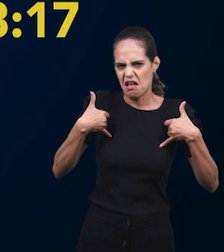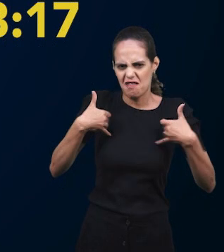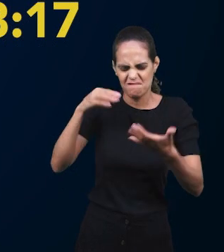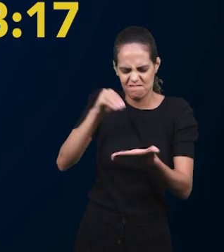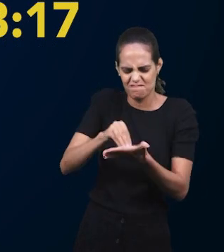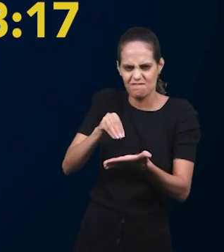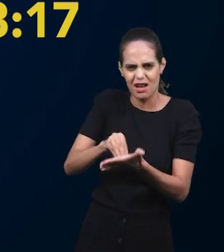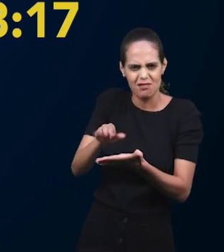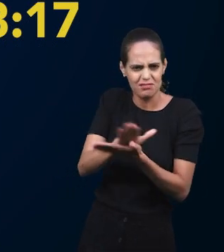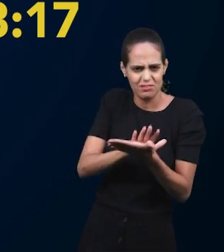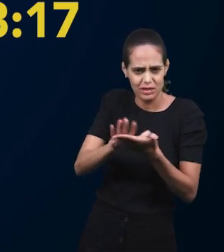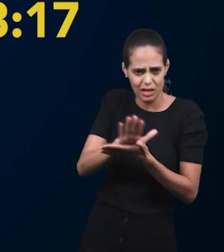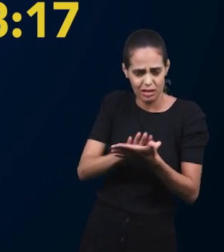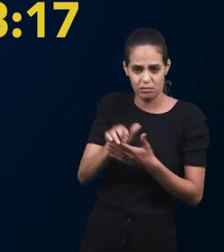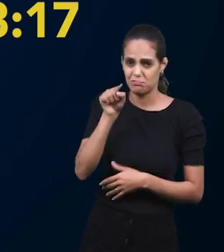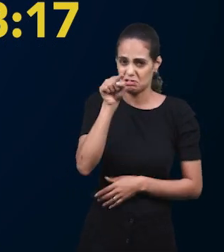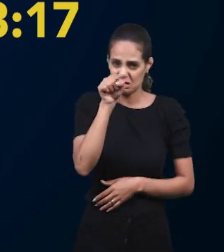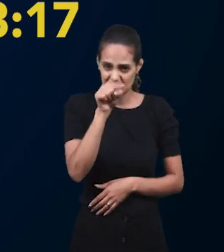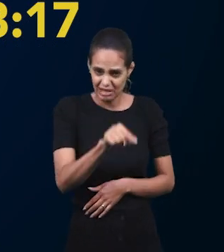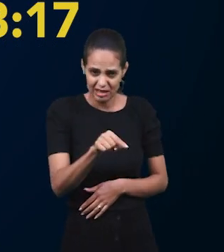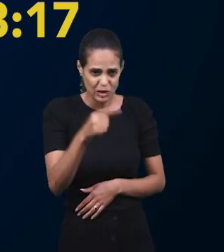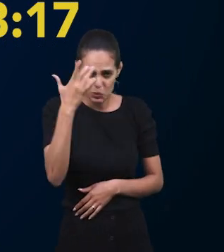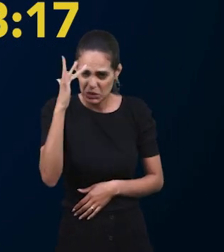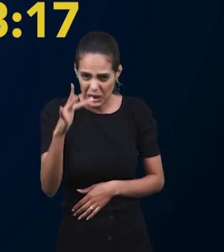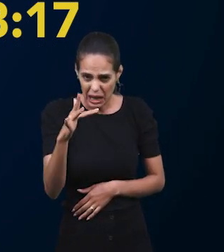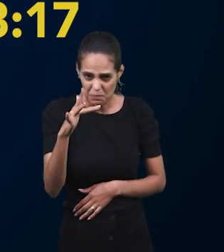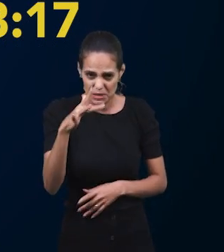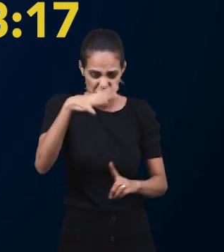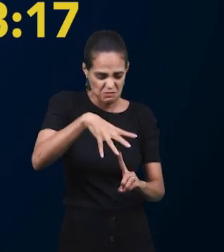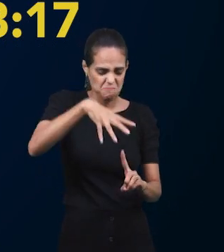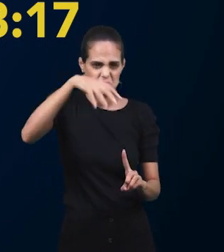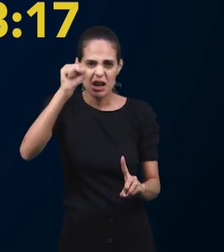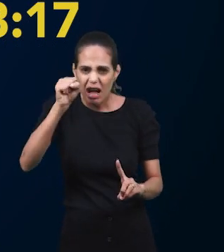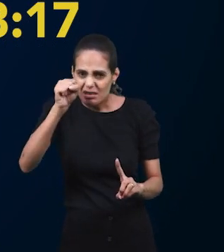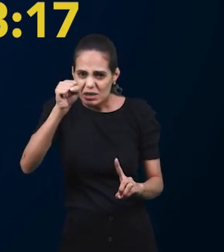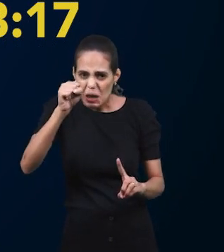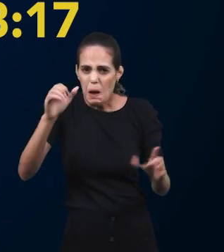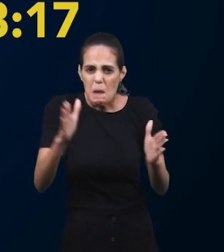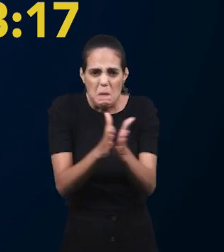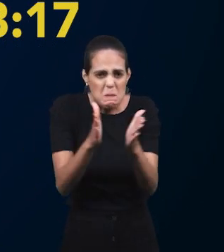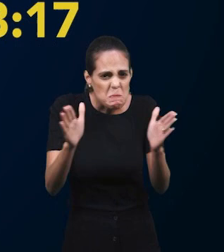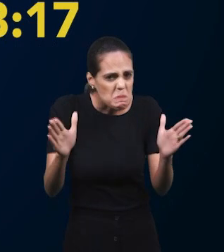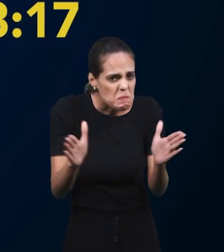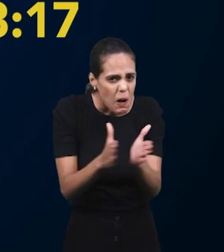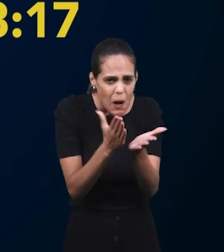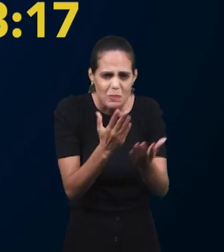И ни в чем не имею нужды. А не знаешь, что ты несчастен.